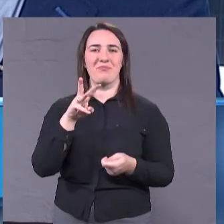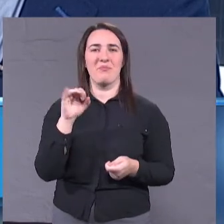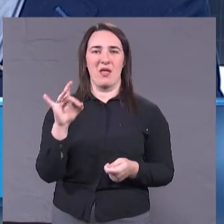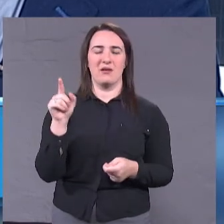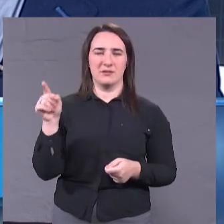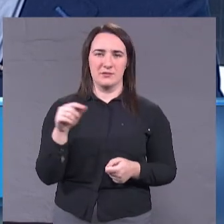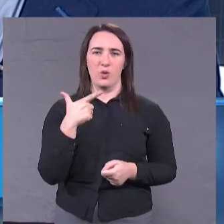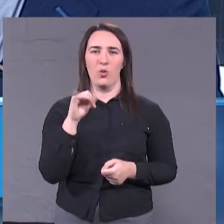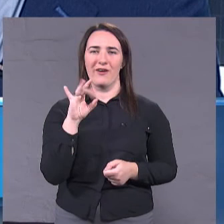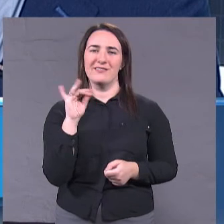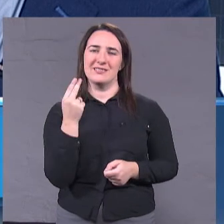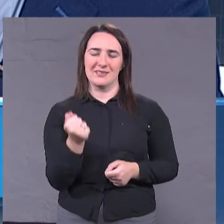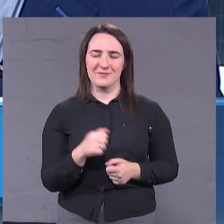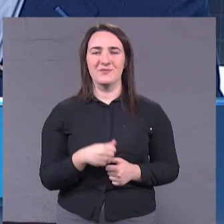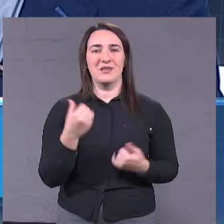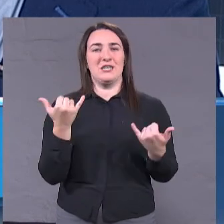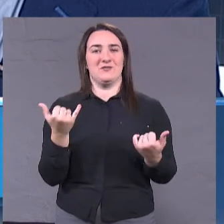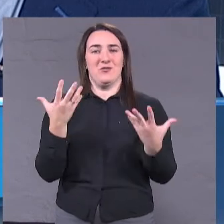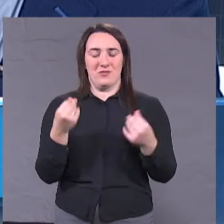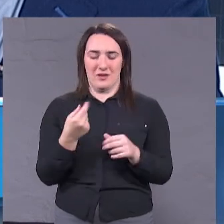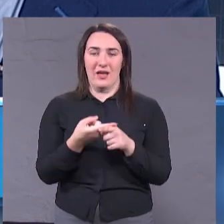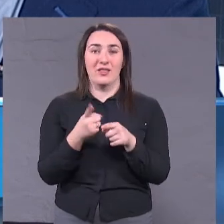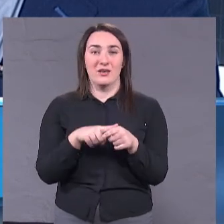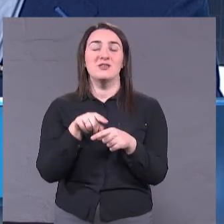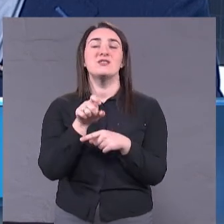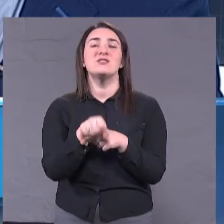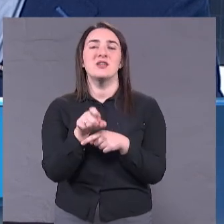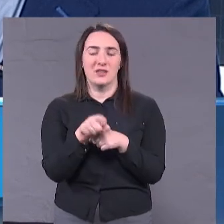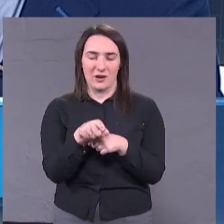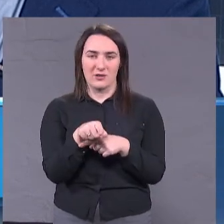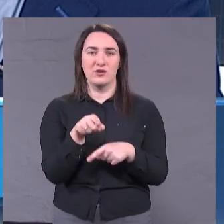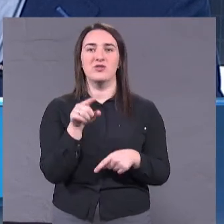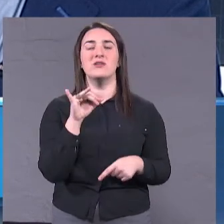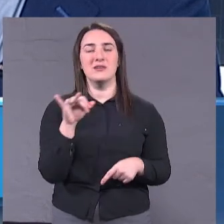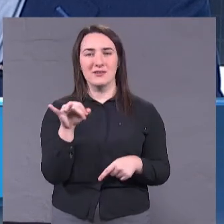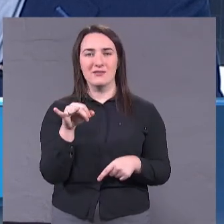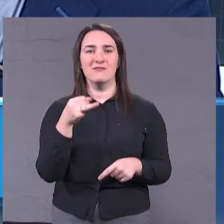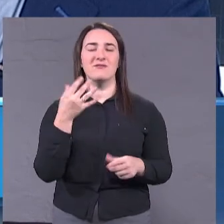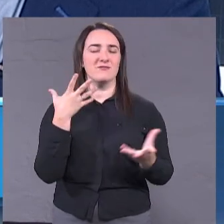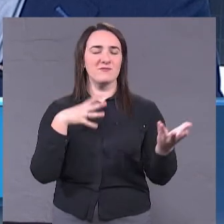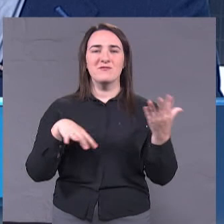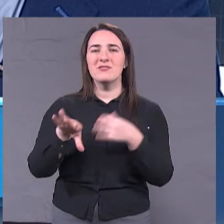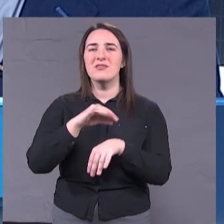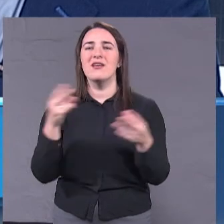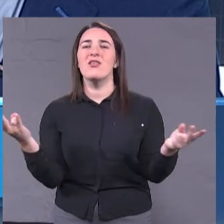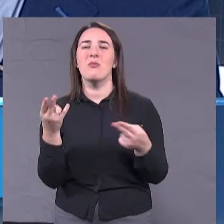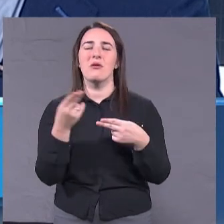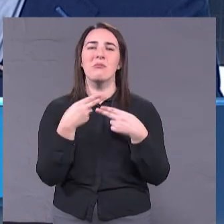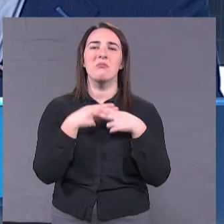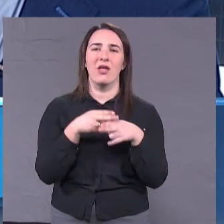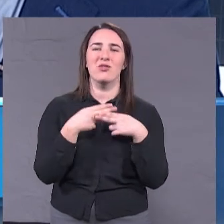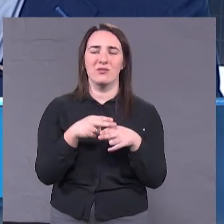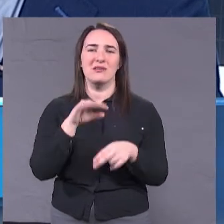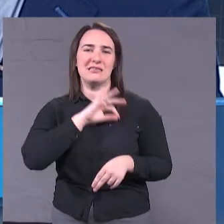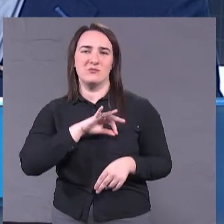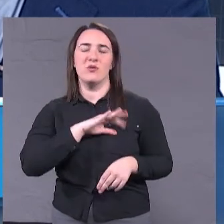сьогоднішній день ця задача і всі необхідні методи, які ми будемо використовувати, вони